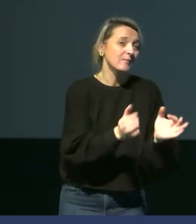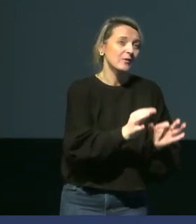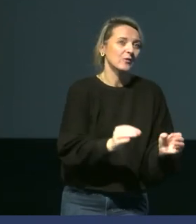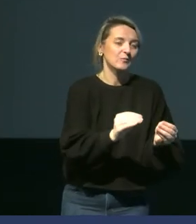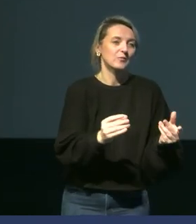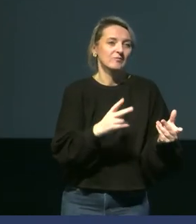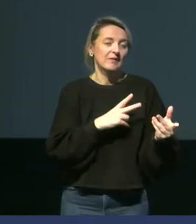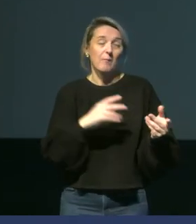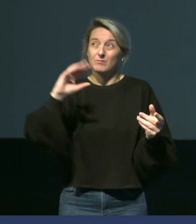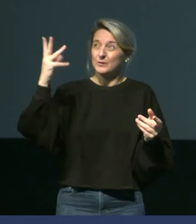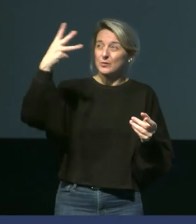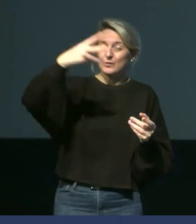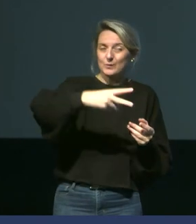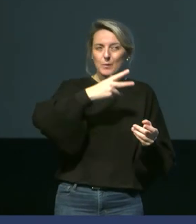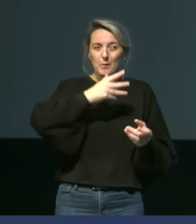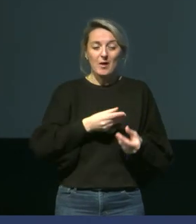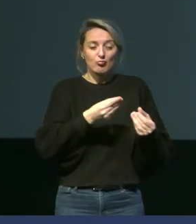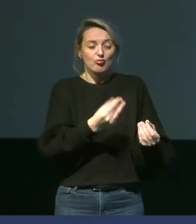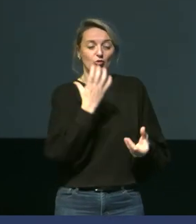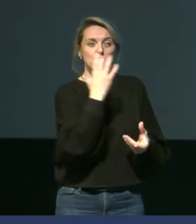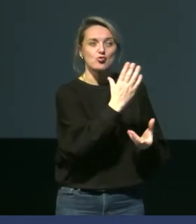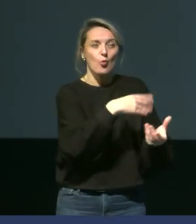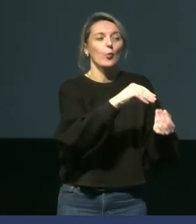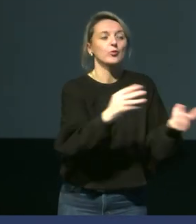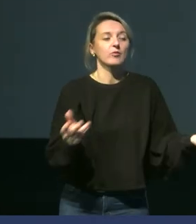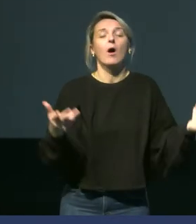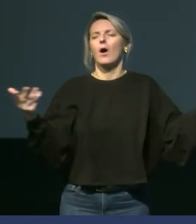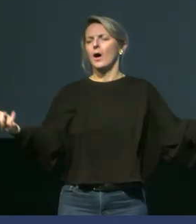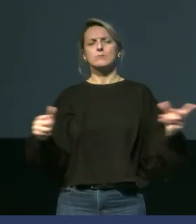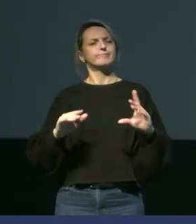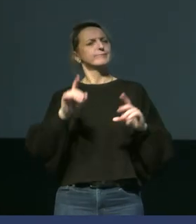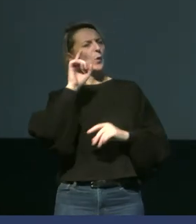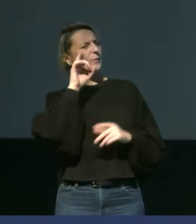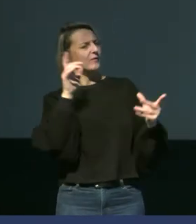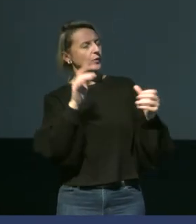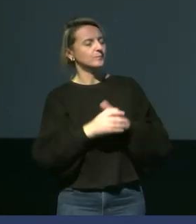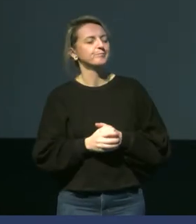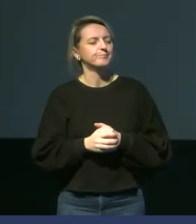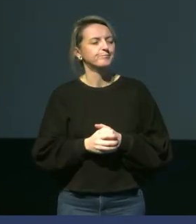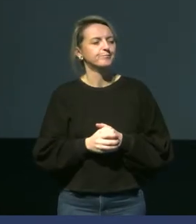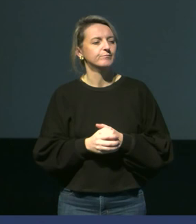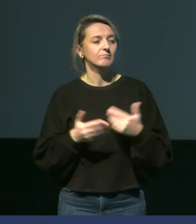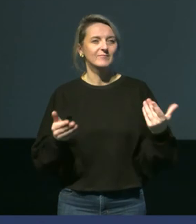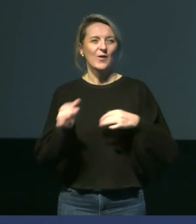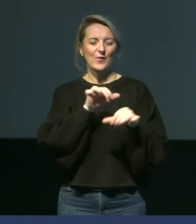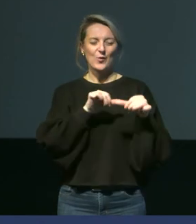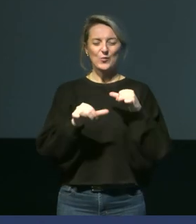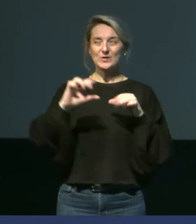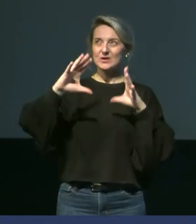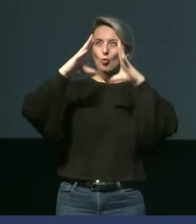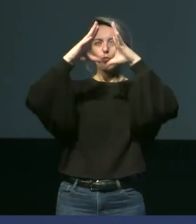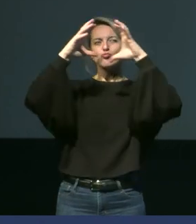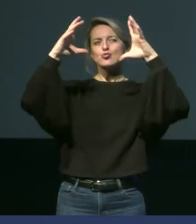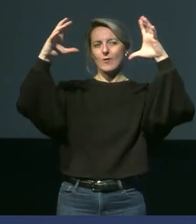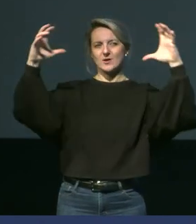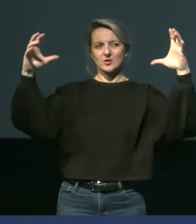les radiations solaires qui vont venir réchauffer les individus. Alors, qu-ce qu'on observe ici en conditions nuageuses? Alors, ce que je